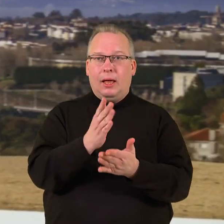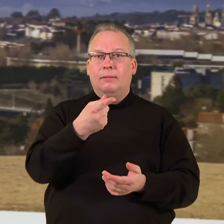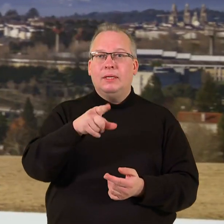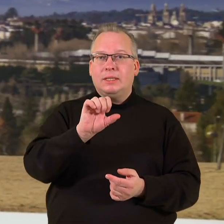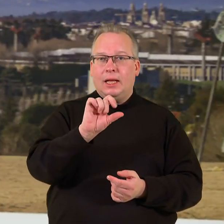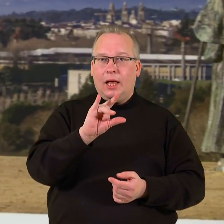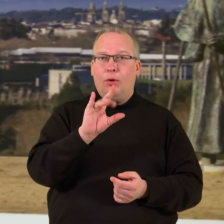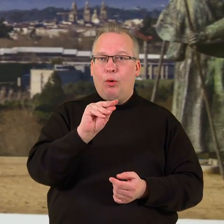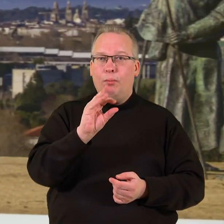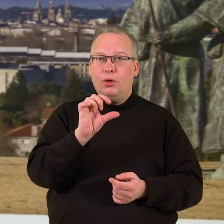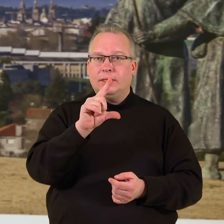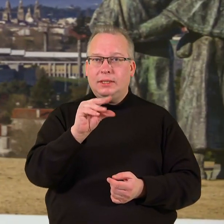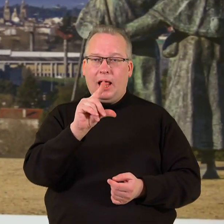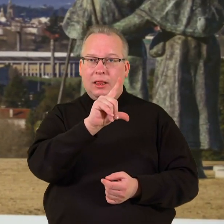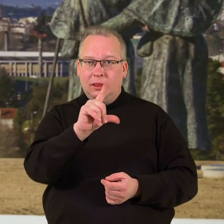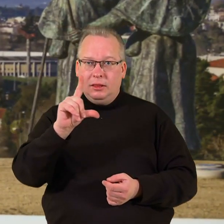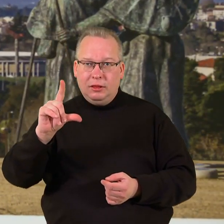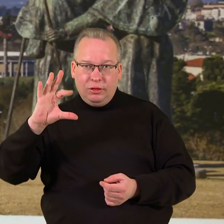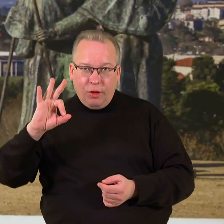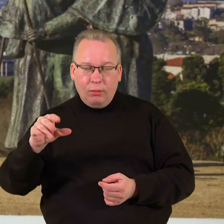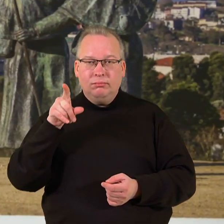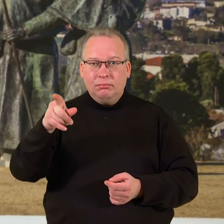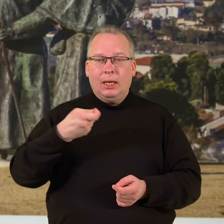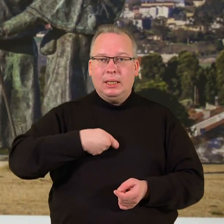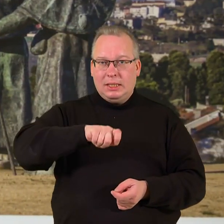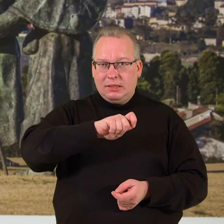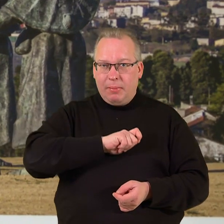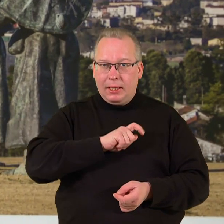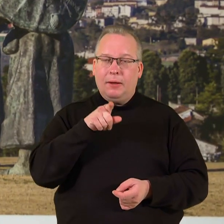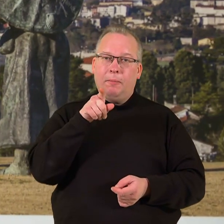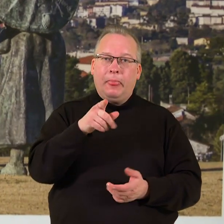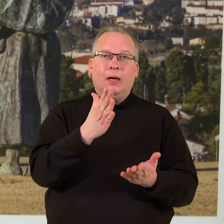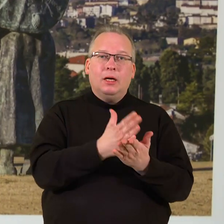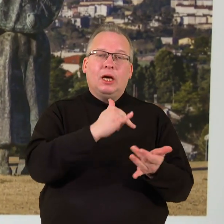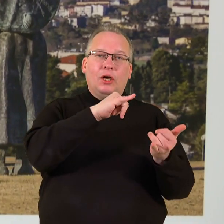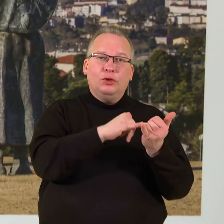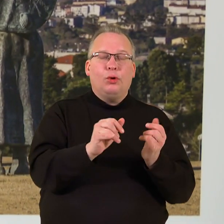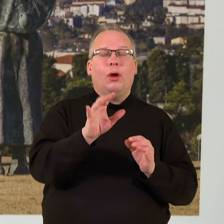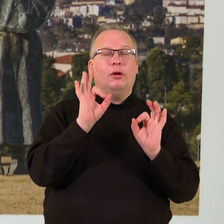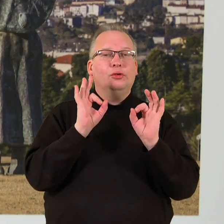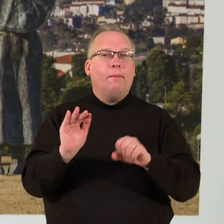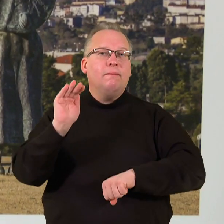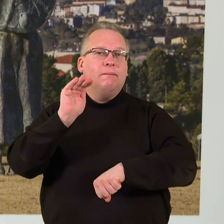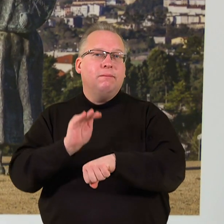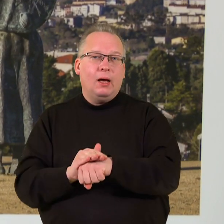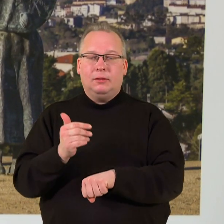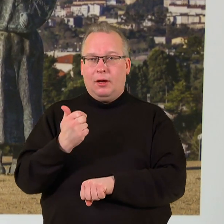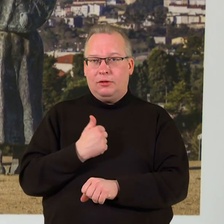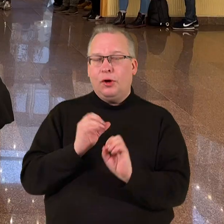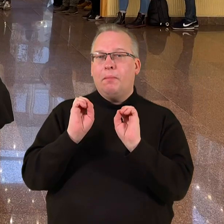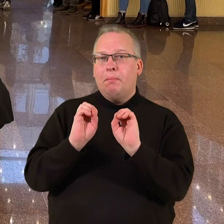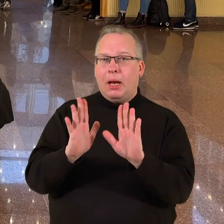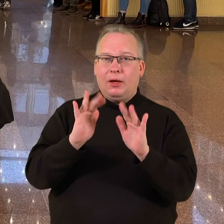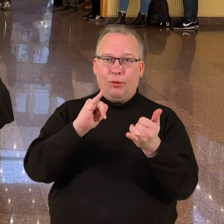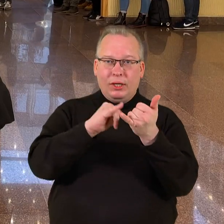Kur, kaip sako, nežinau, ar legenda, ar tikri faktai, aš palieku tai